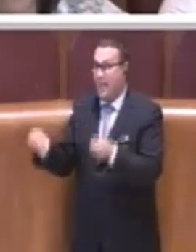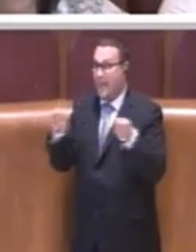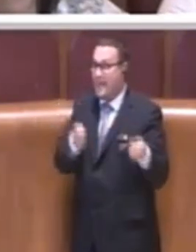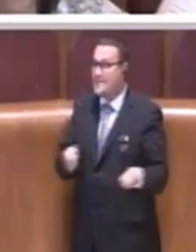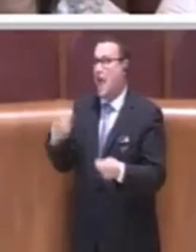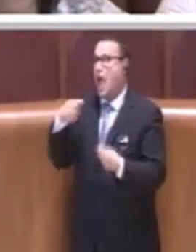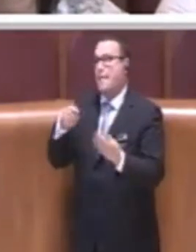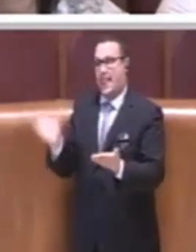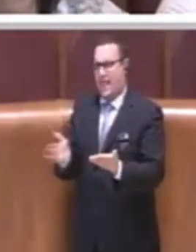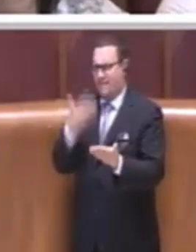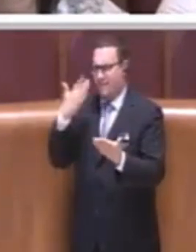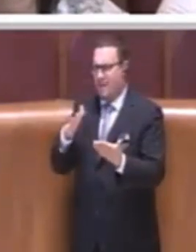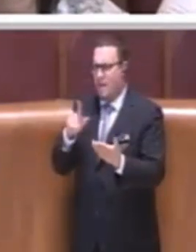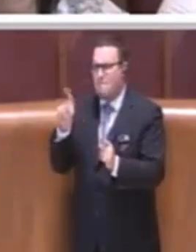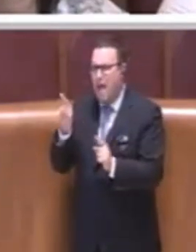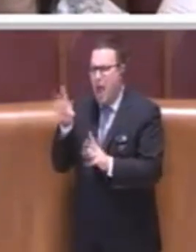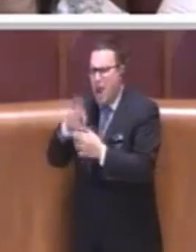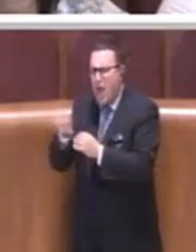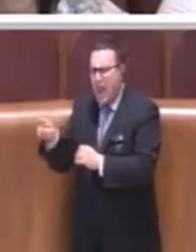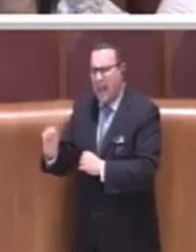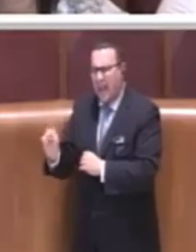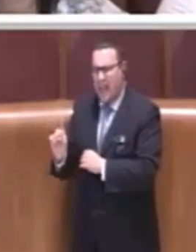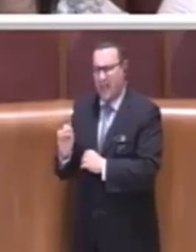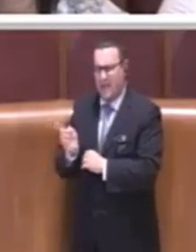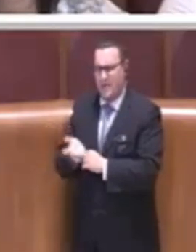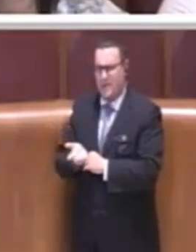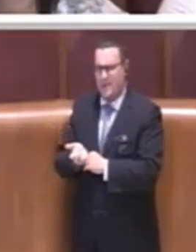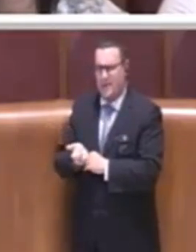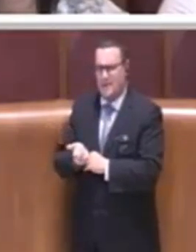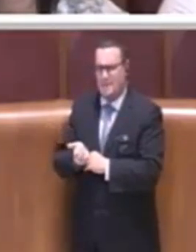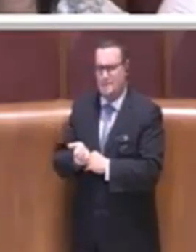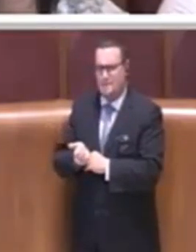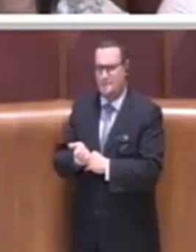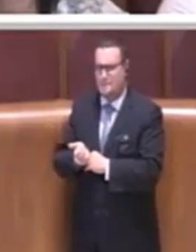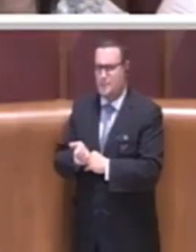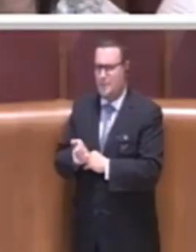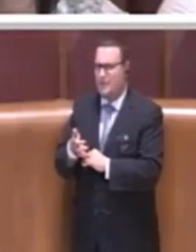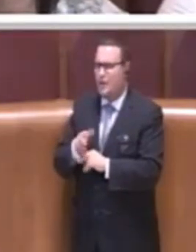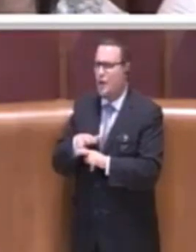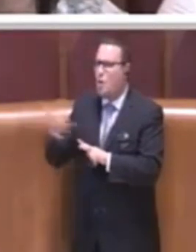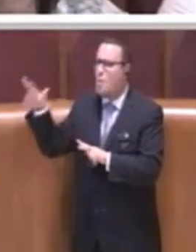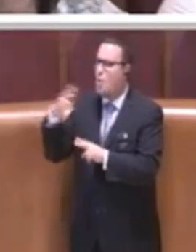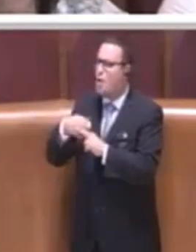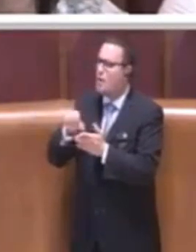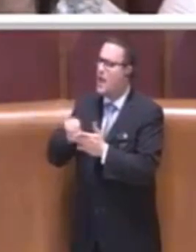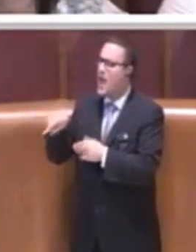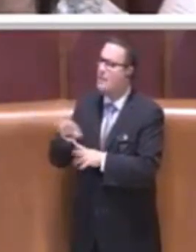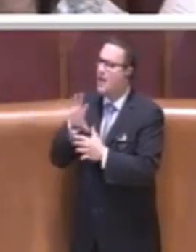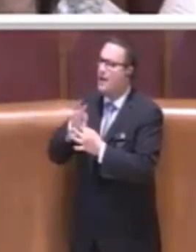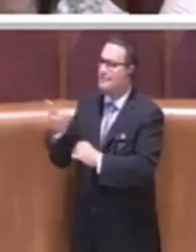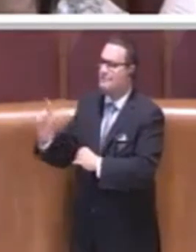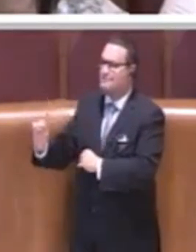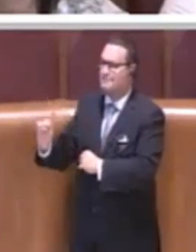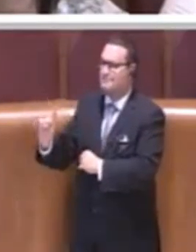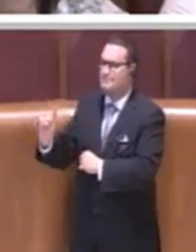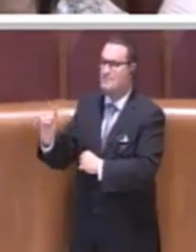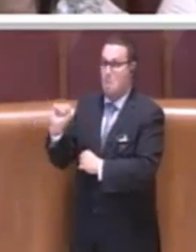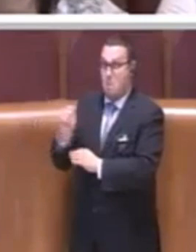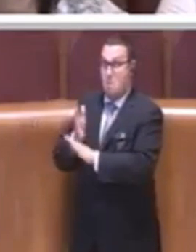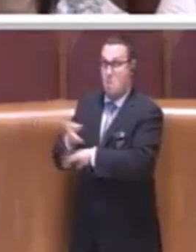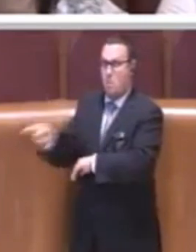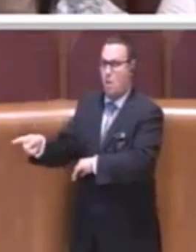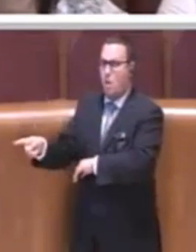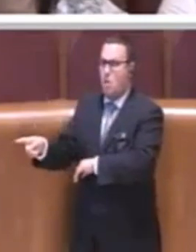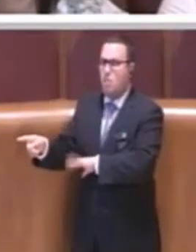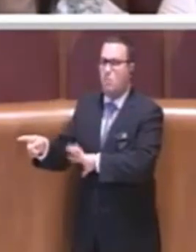ma non è quello. Su quello il comune Roma Capitale può intervenire, ma non può intervenire ad